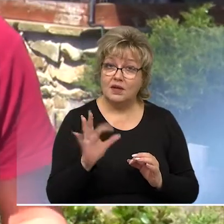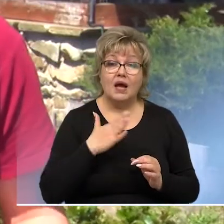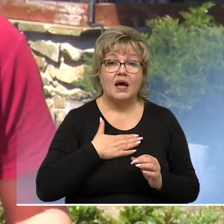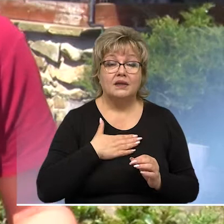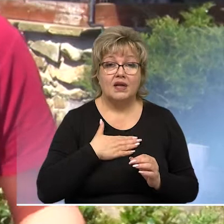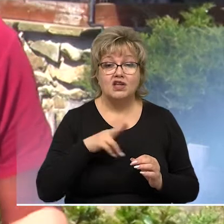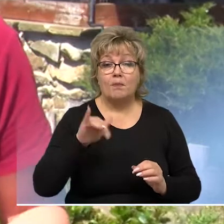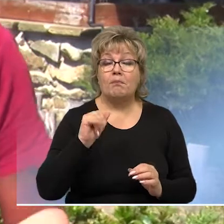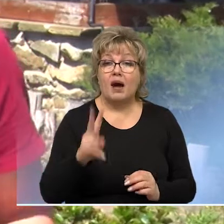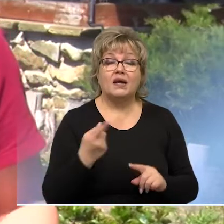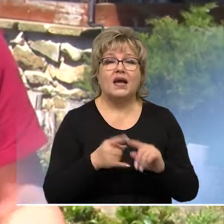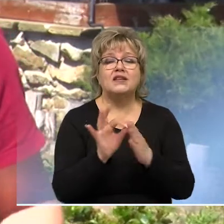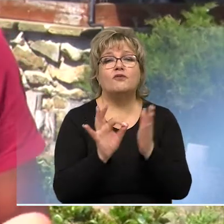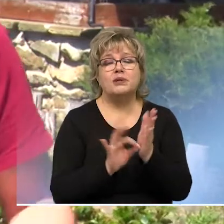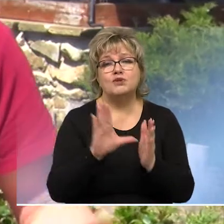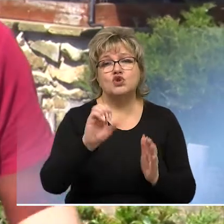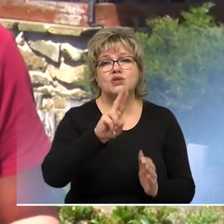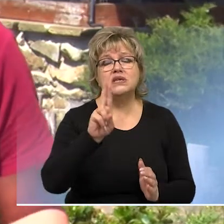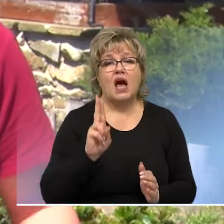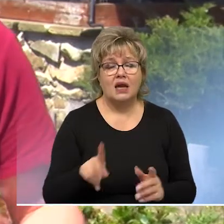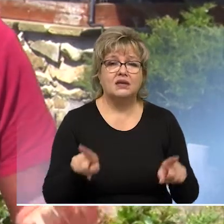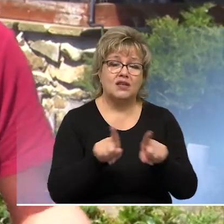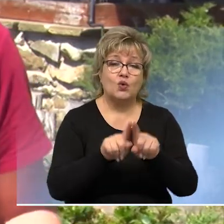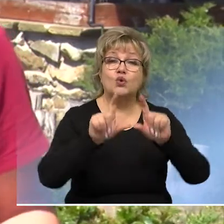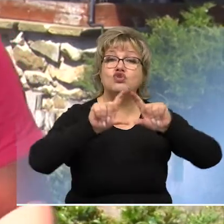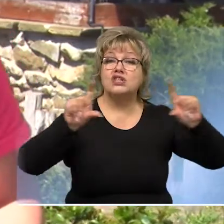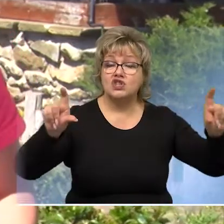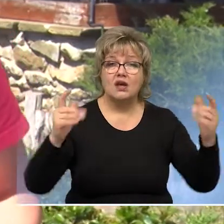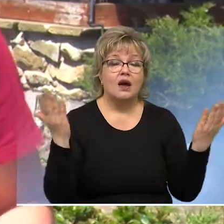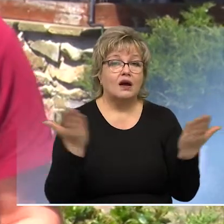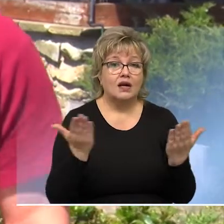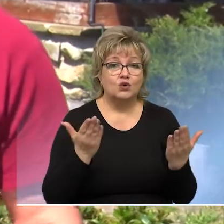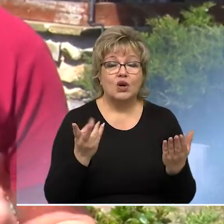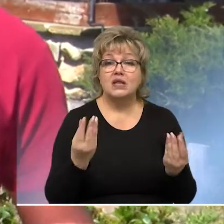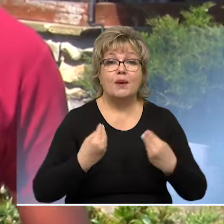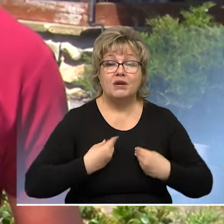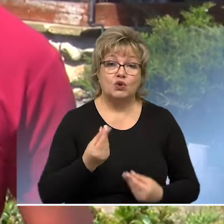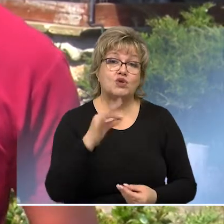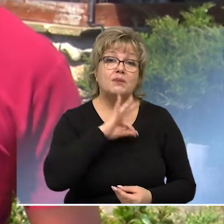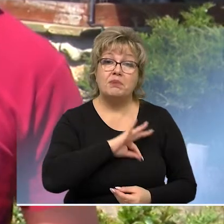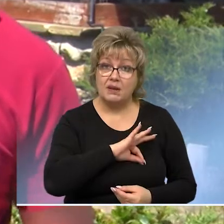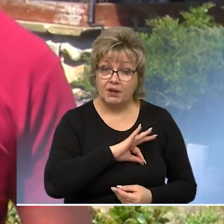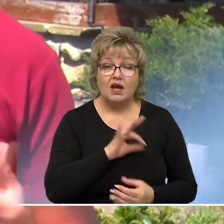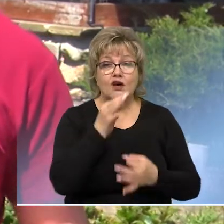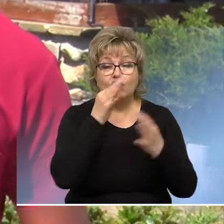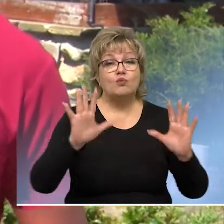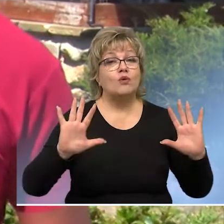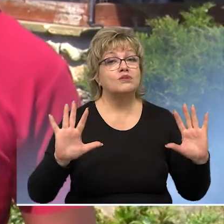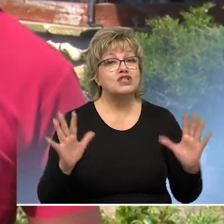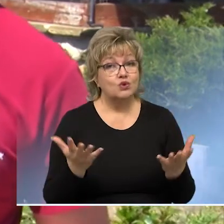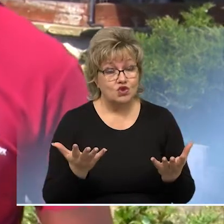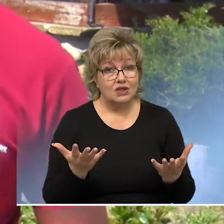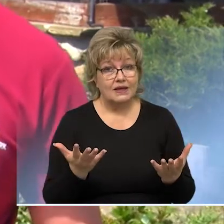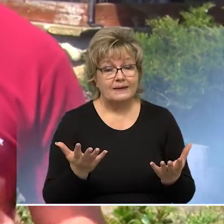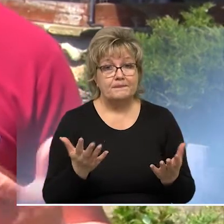наш парк – это, в принципе, социальное учреждение, которое не приносит прибыли, оно в любом